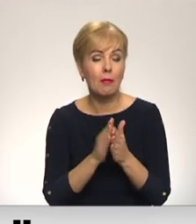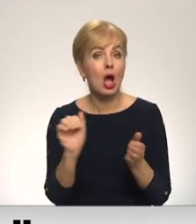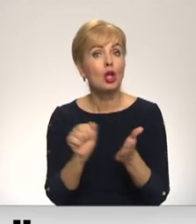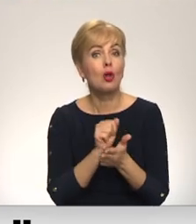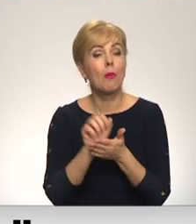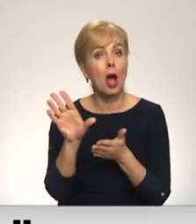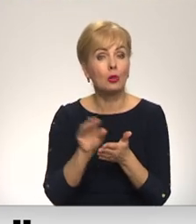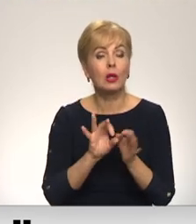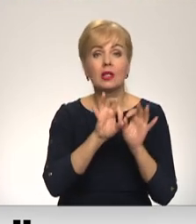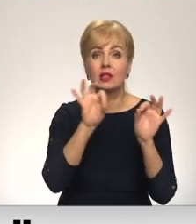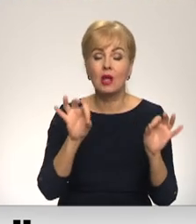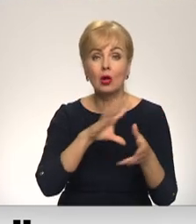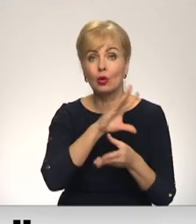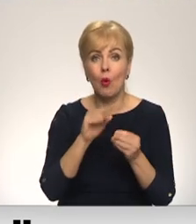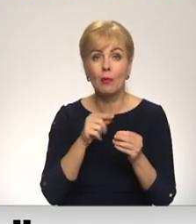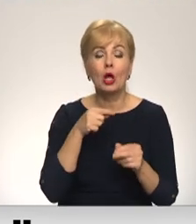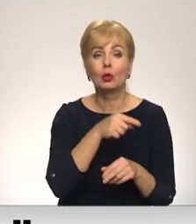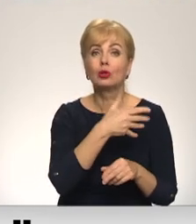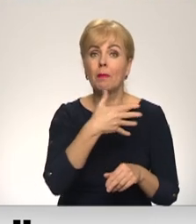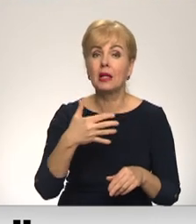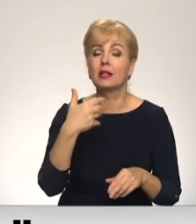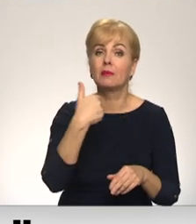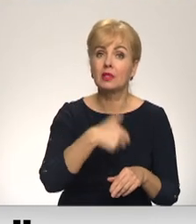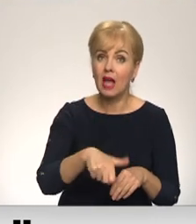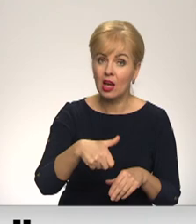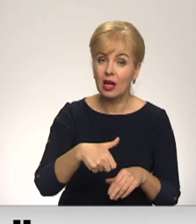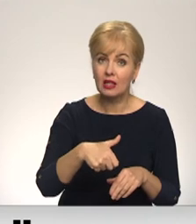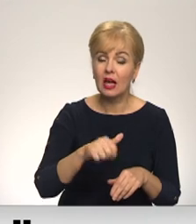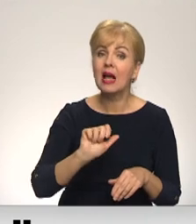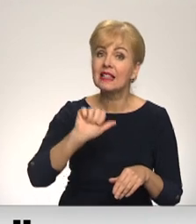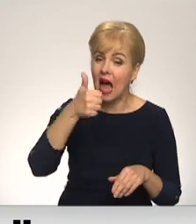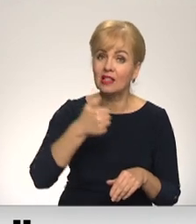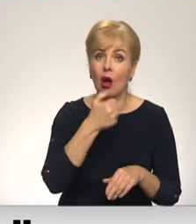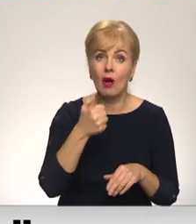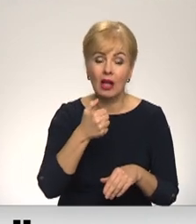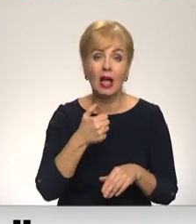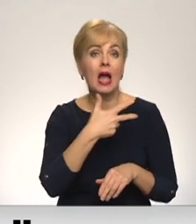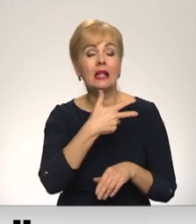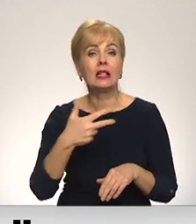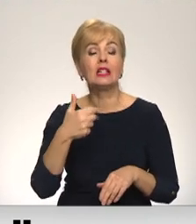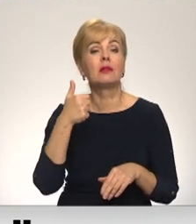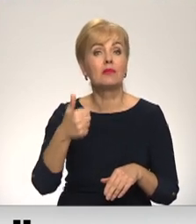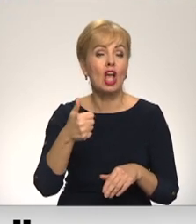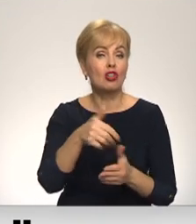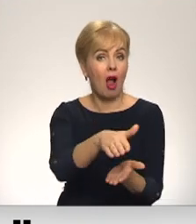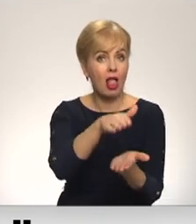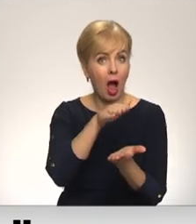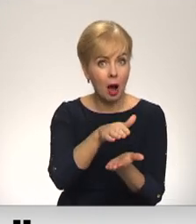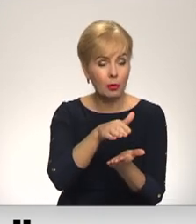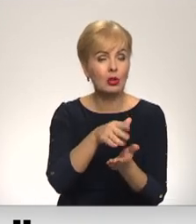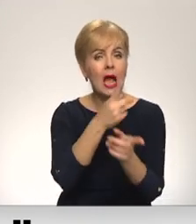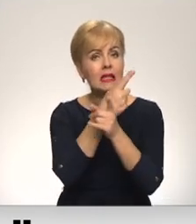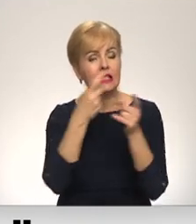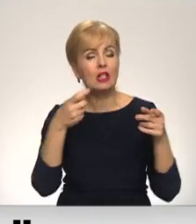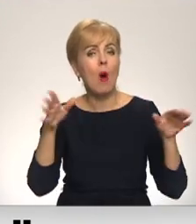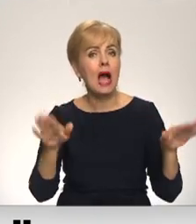noraksti sākti apkopot 1566. gadā. Tās apjoms ir 336 lapaspuses. Te ir ziņas